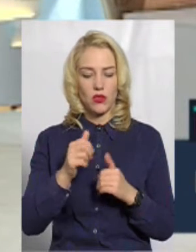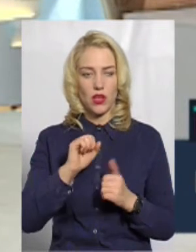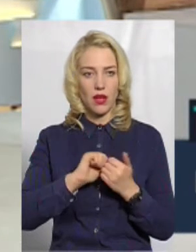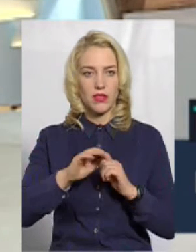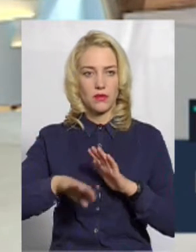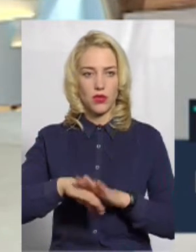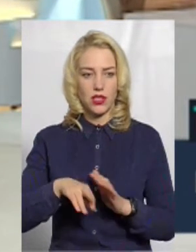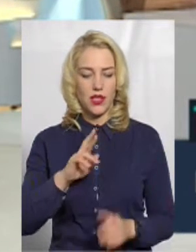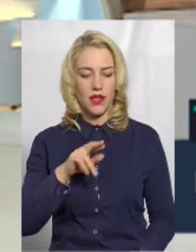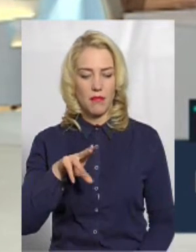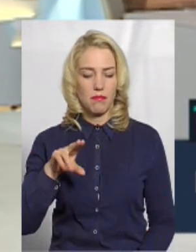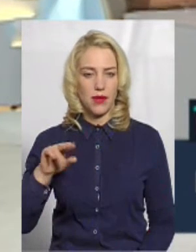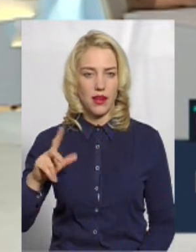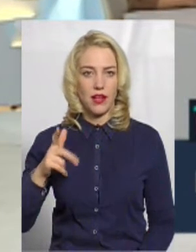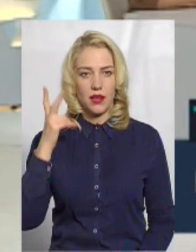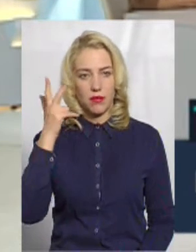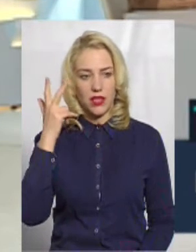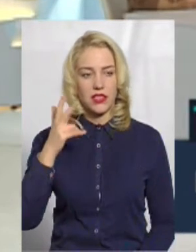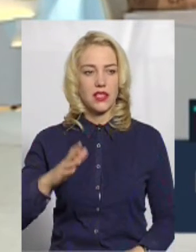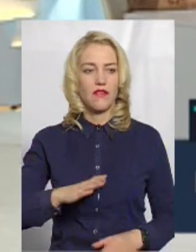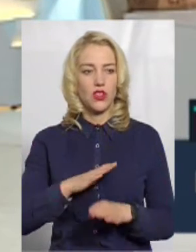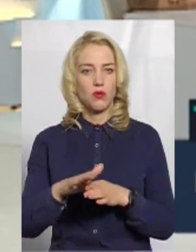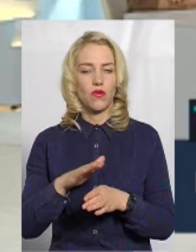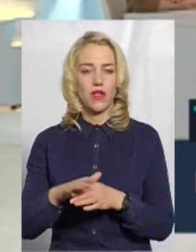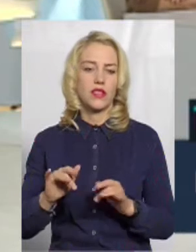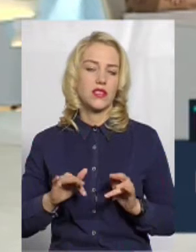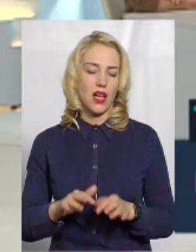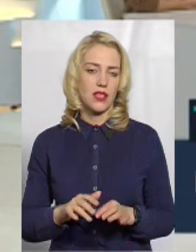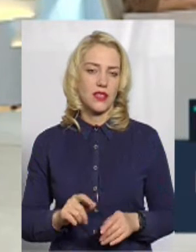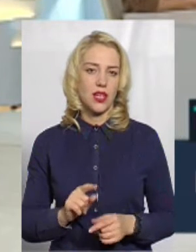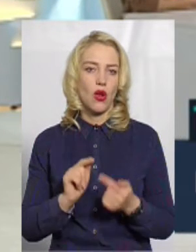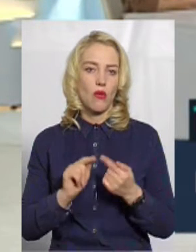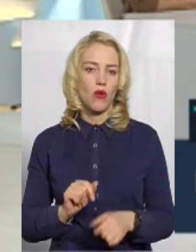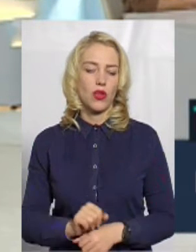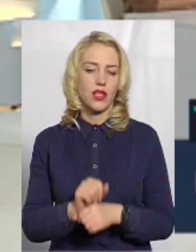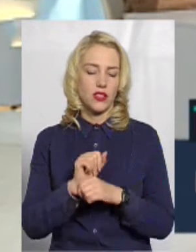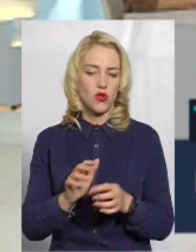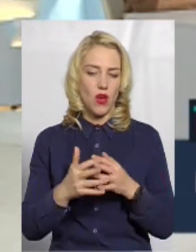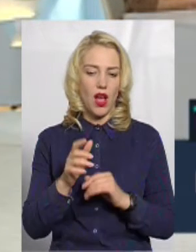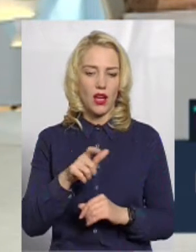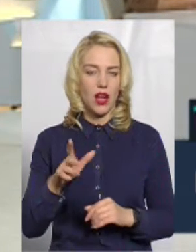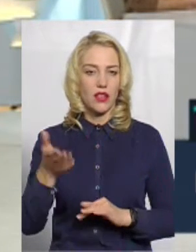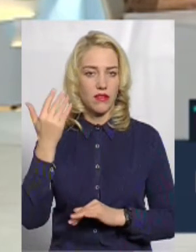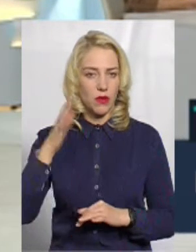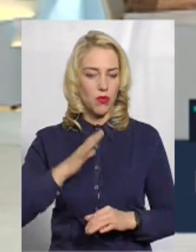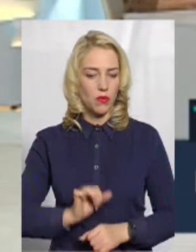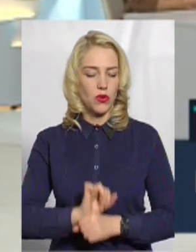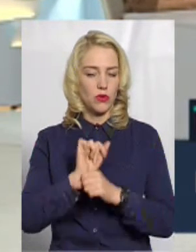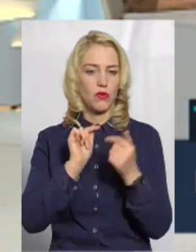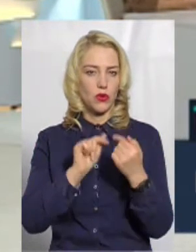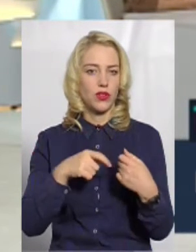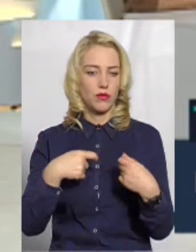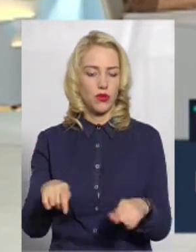-Подільського, Ямполя та Хмельницького відбувалися акції протесту аграріїв. Тоді вони мітингували проти